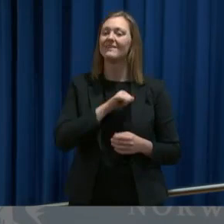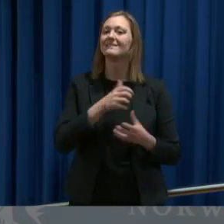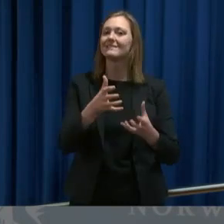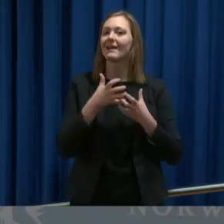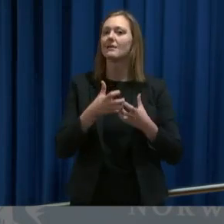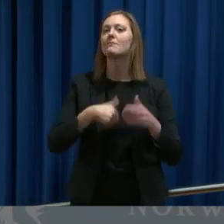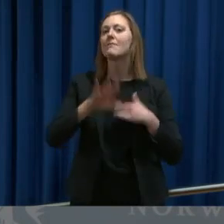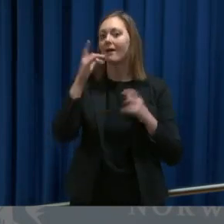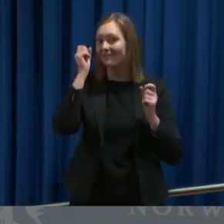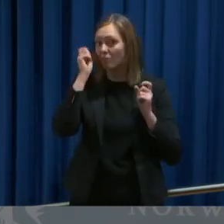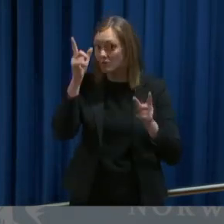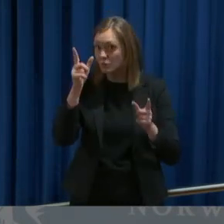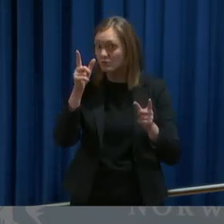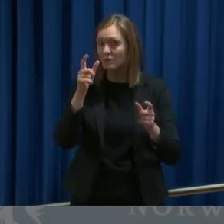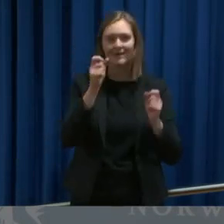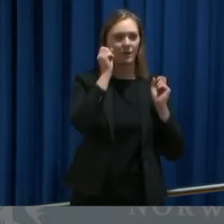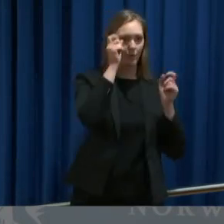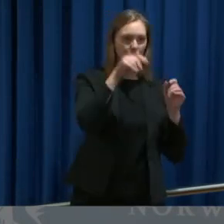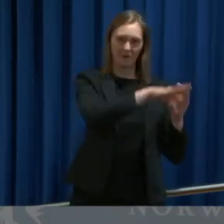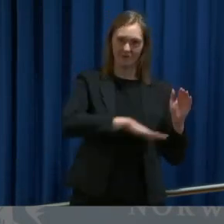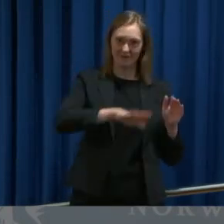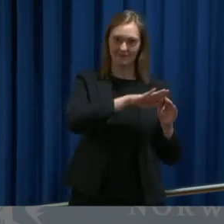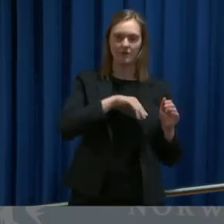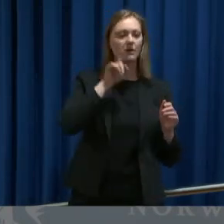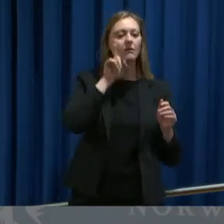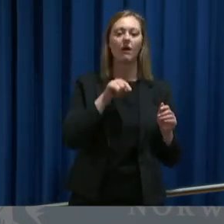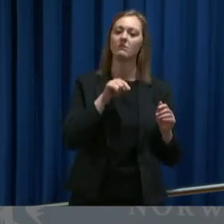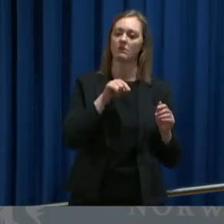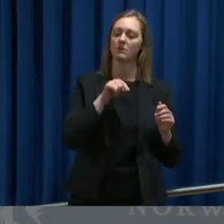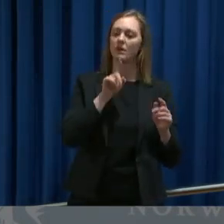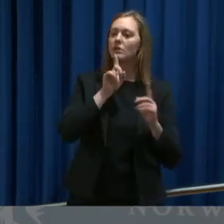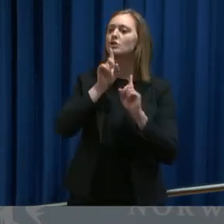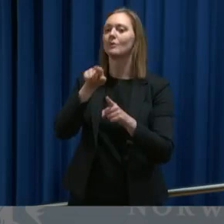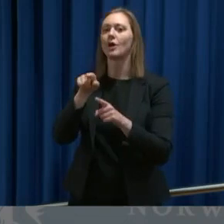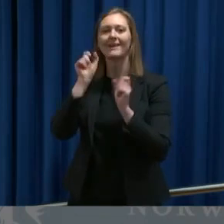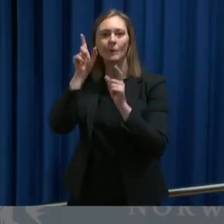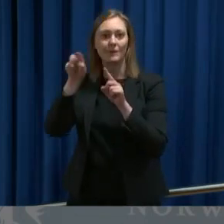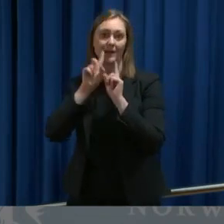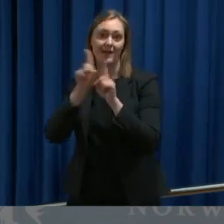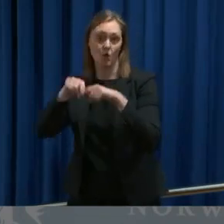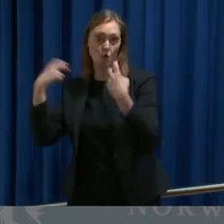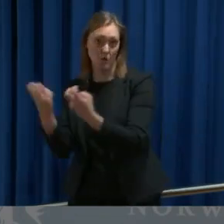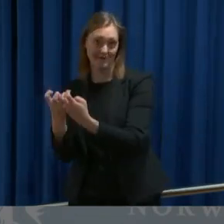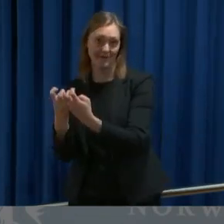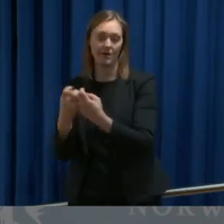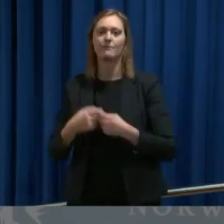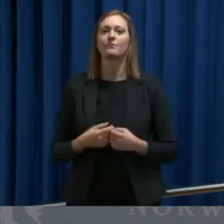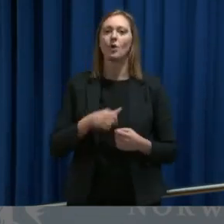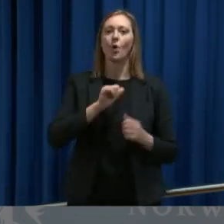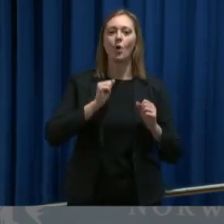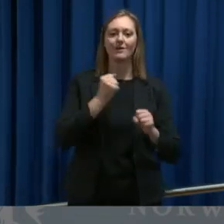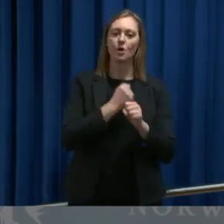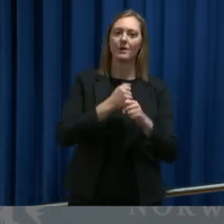så er det slik at aktører på kulturfeltet kan henvende seg til kulturrådet og de som driver med idrett og